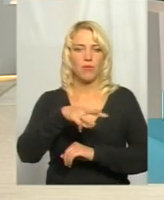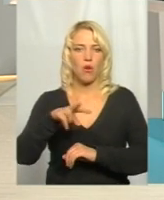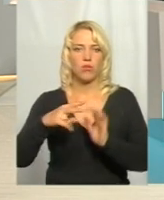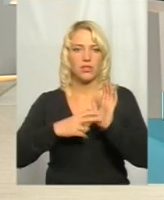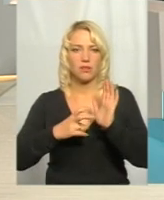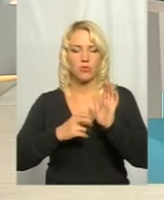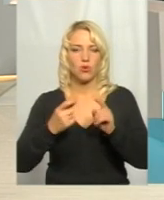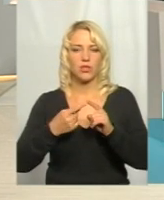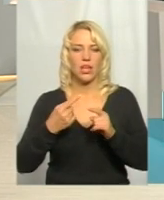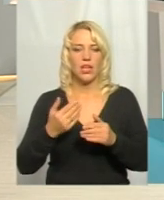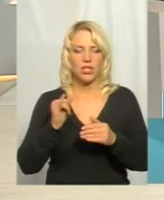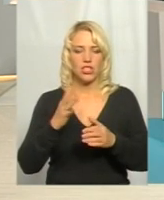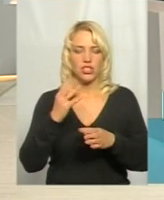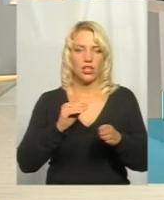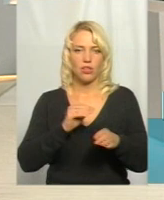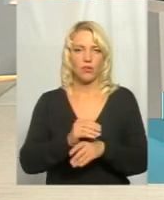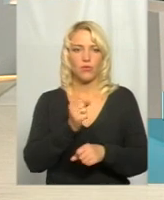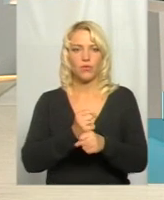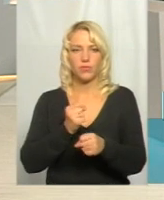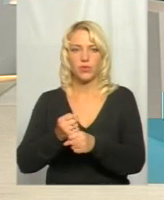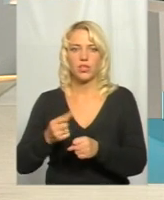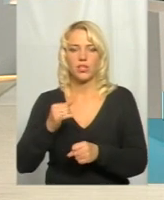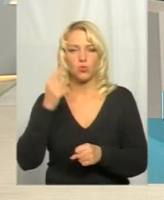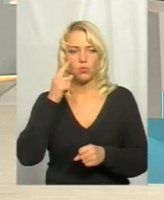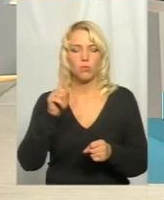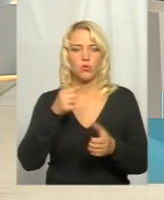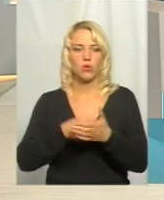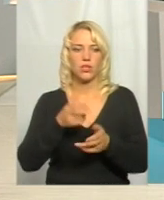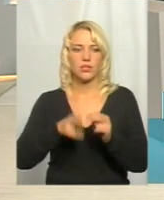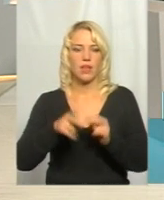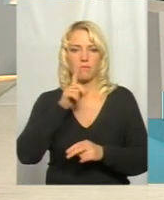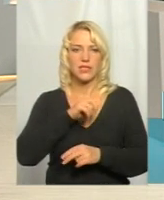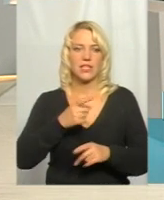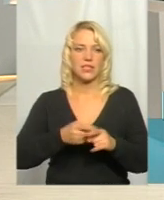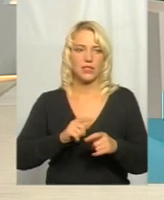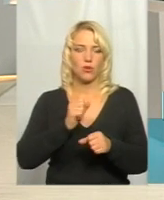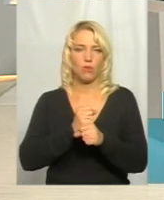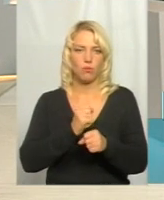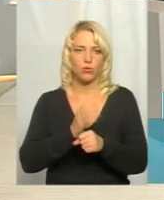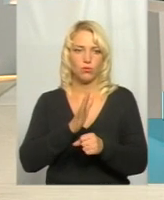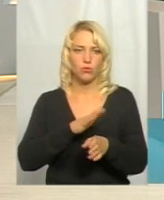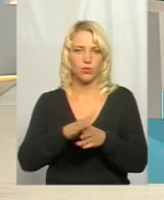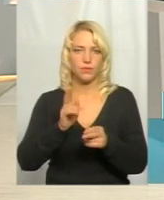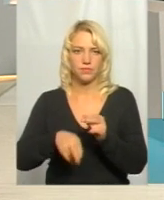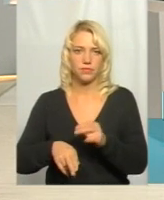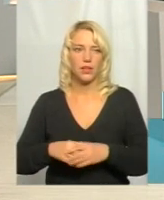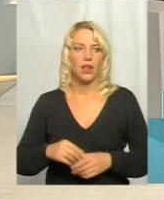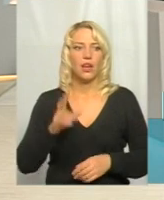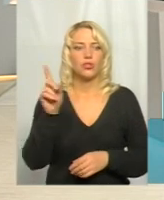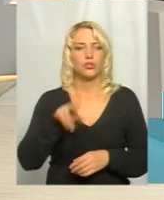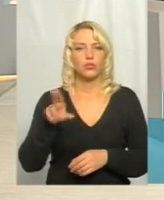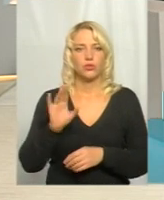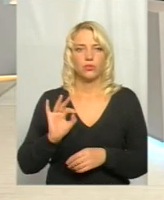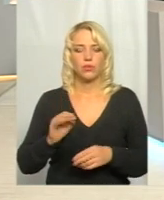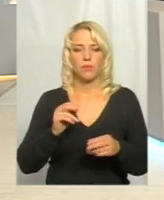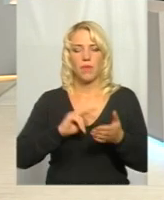Решту робіт виконуються. І виконуємо, я думаю, до кінця місяця ми ці роботи освоїмо повністю все. Закінчуємо. А стосовно